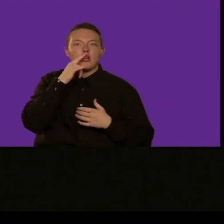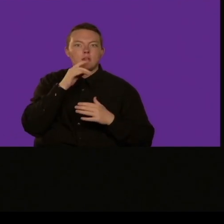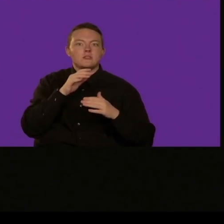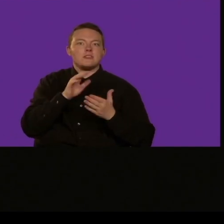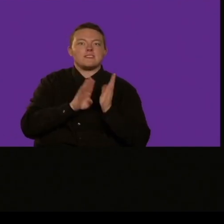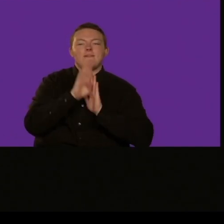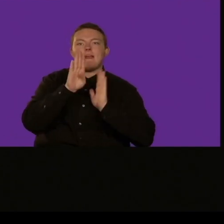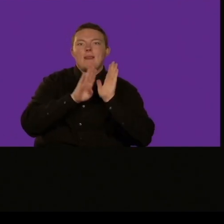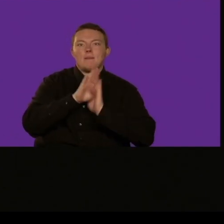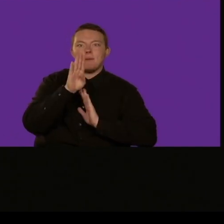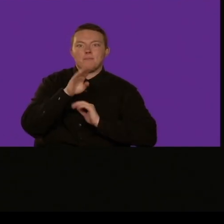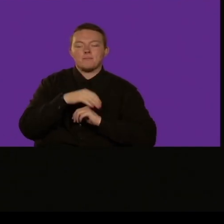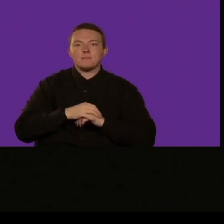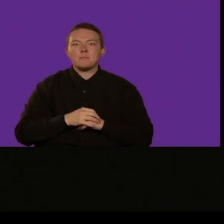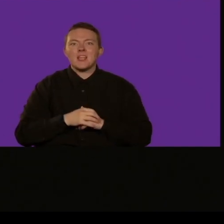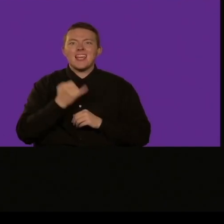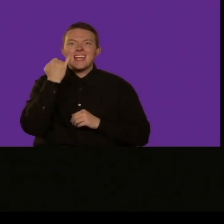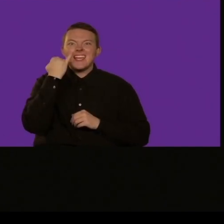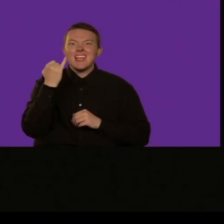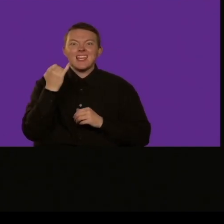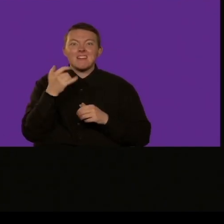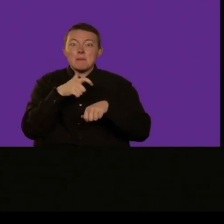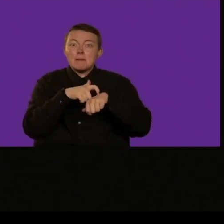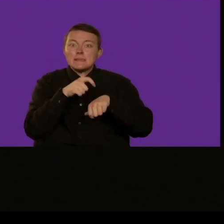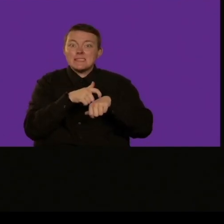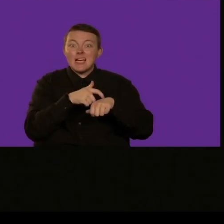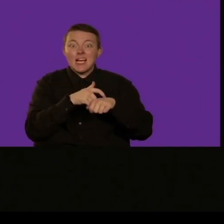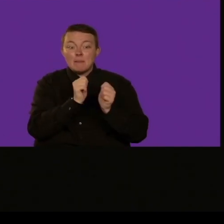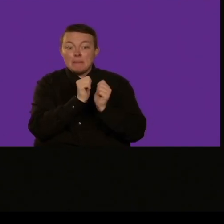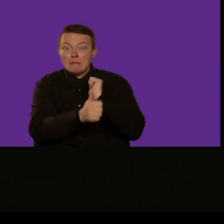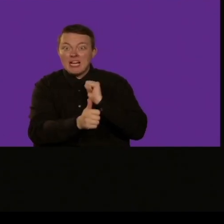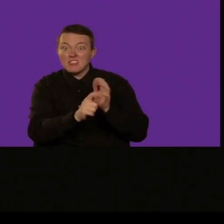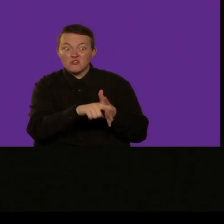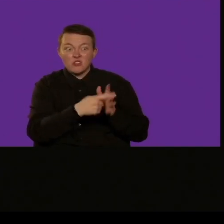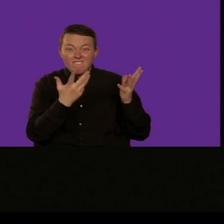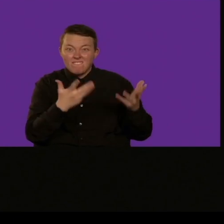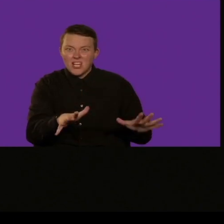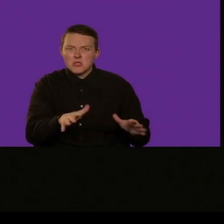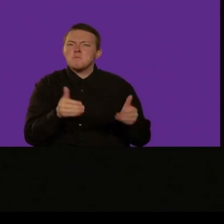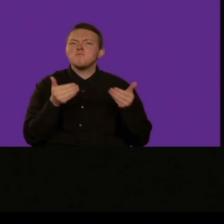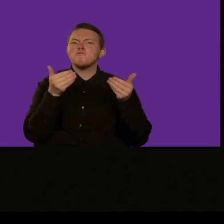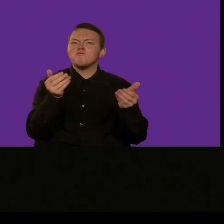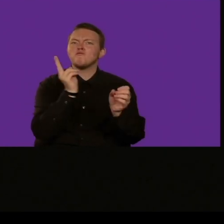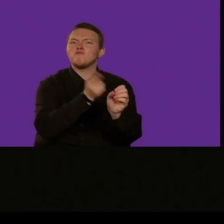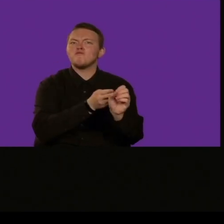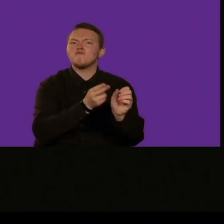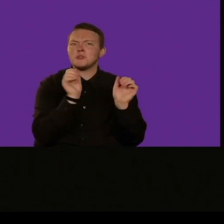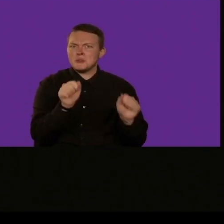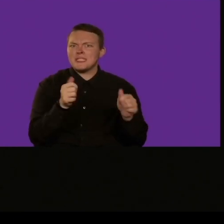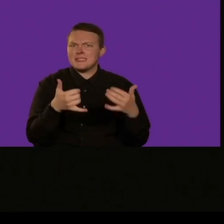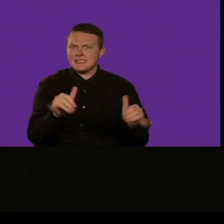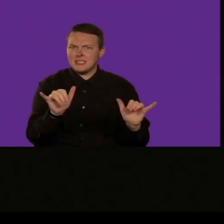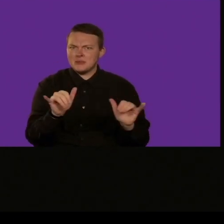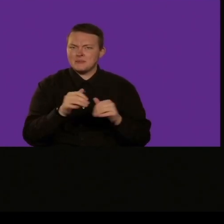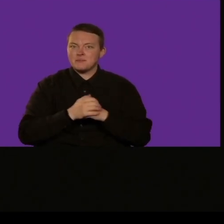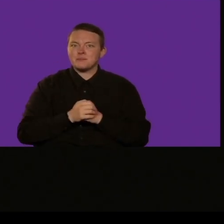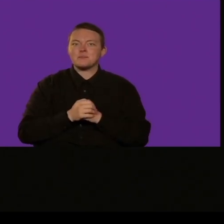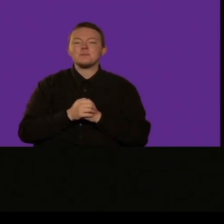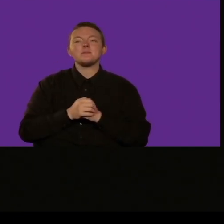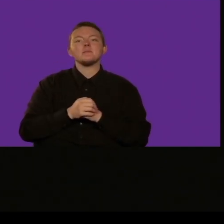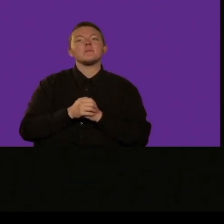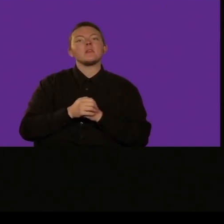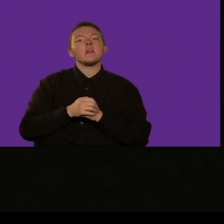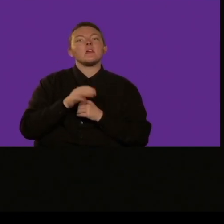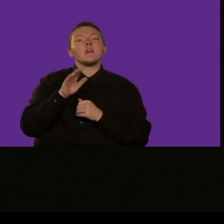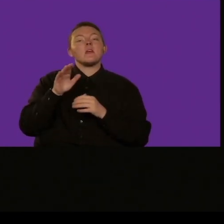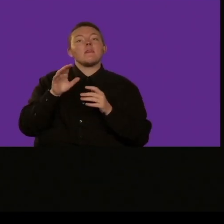diversi partecipanti avremo due sedute due in inglese una in spagnola e una in portoghese e parteciperemo tutti come